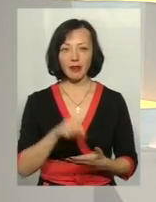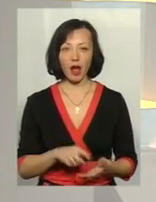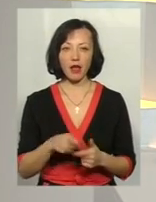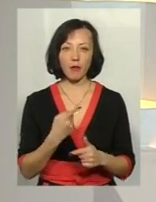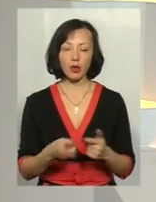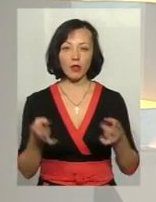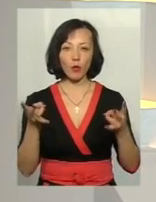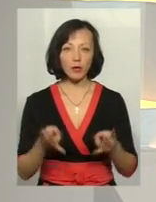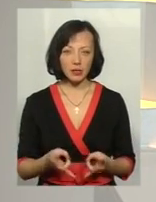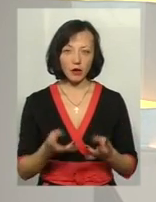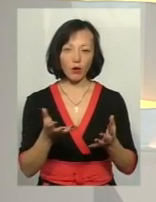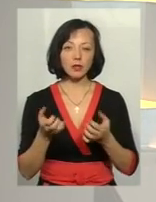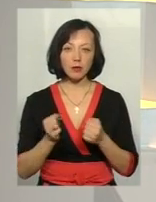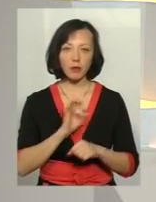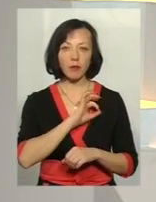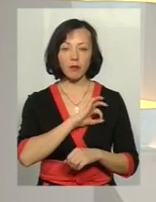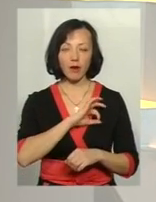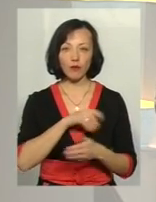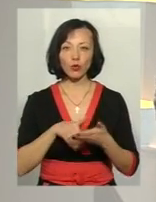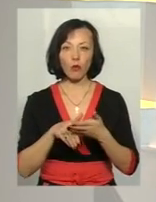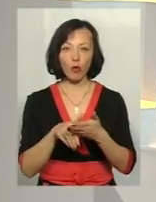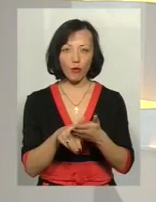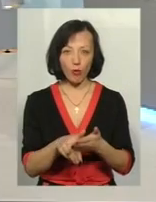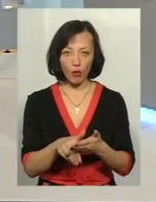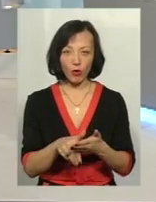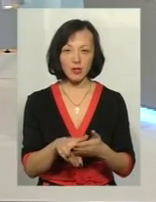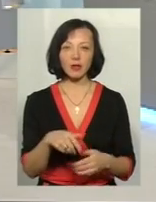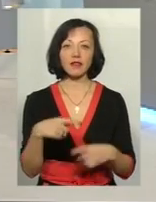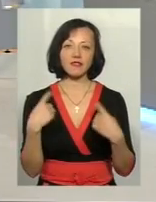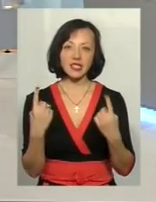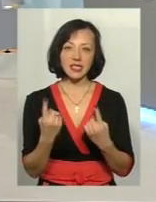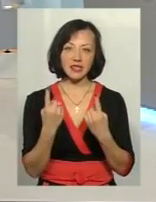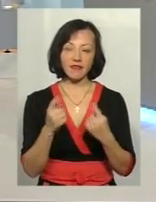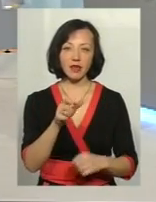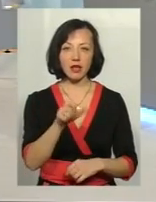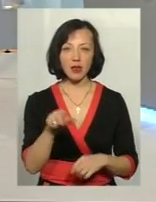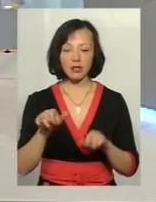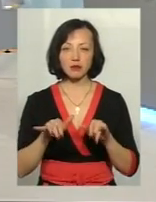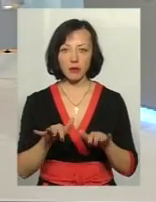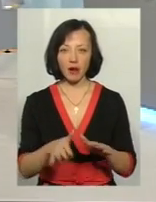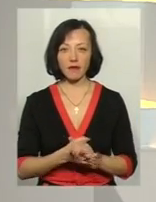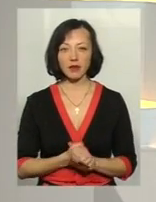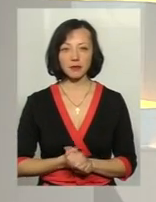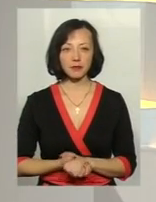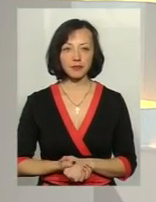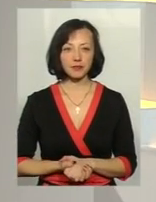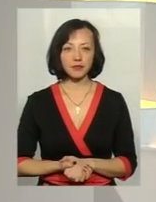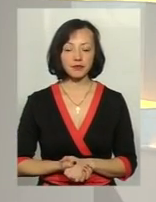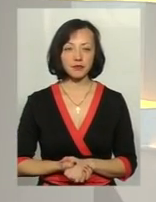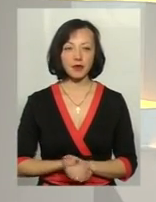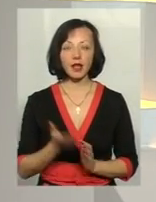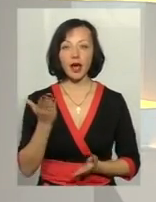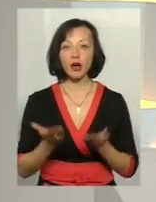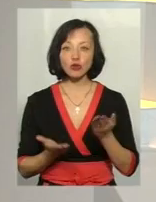необхідність отримати правову допомогу в цивільних справах? Адміністративних, І адміністративних справах.